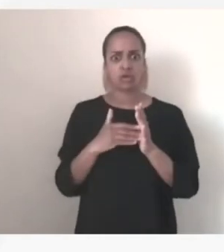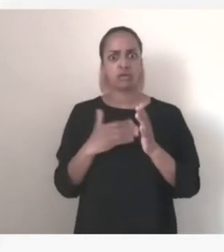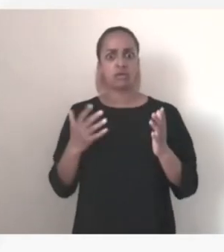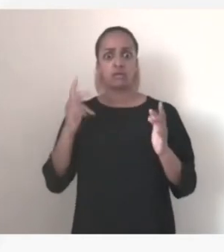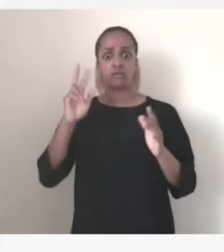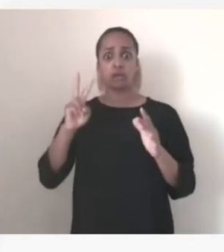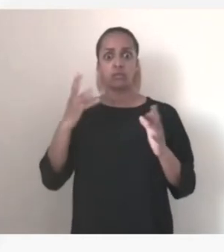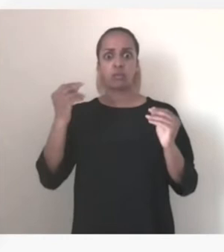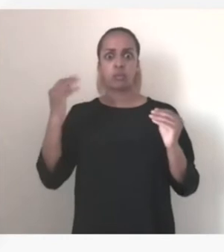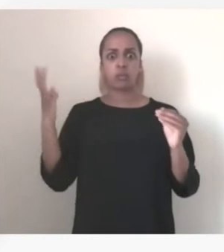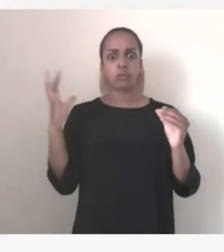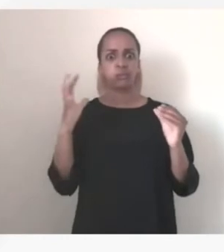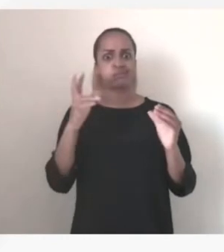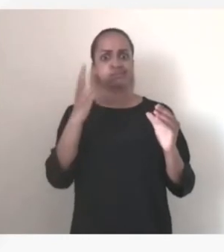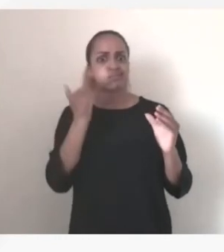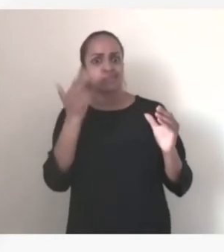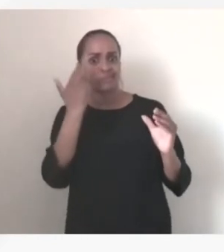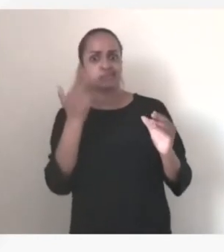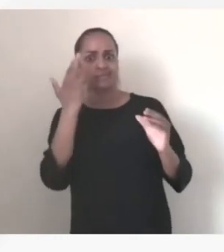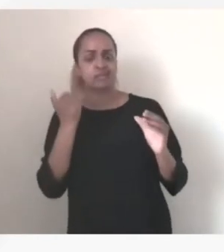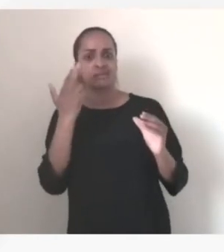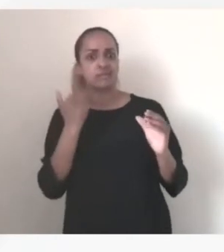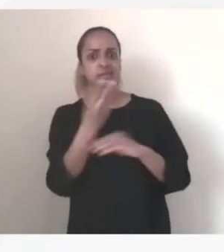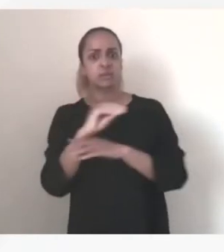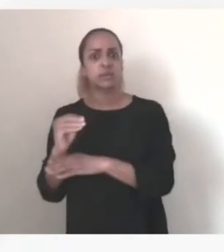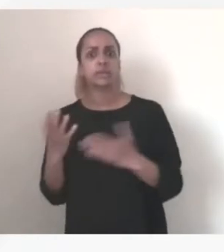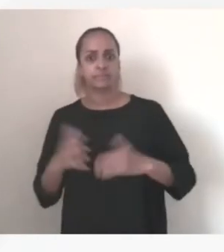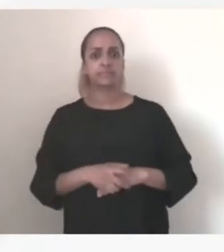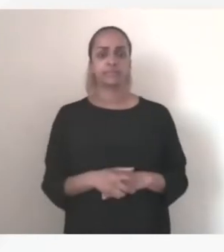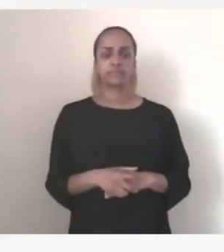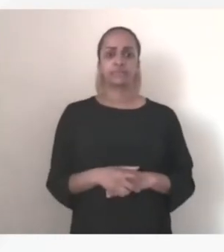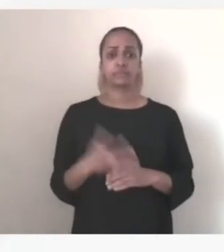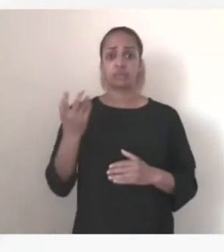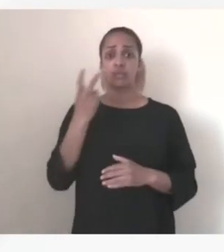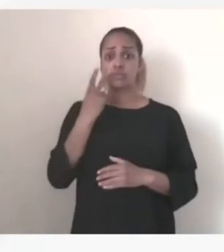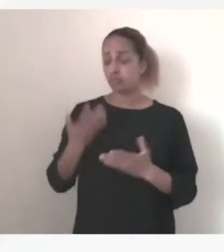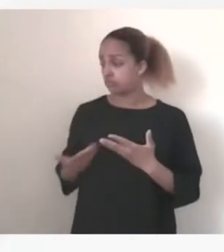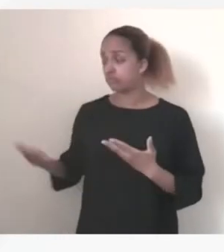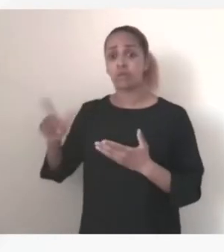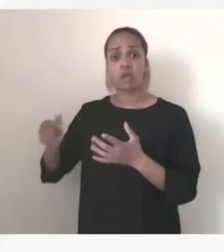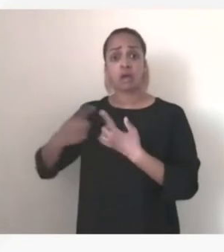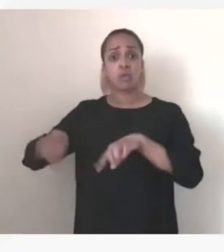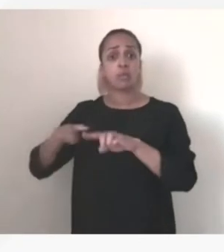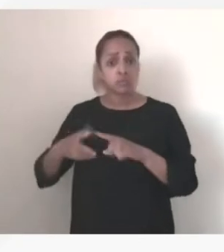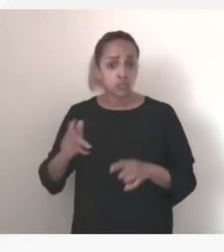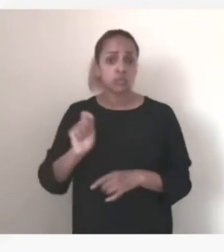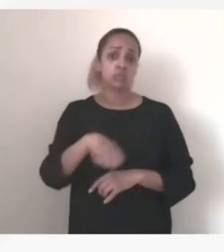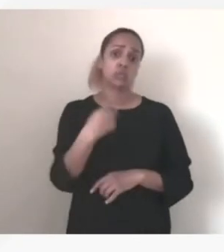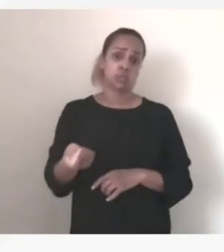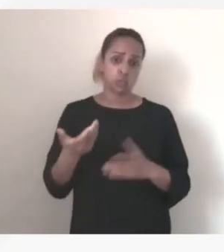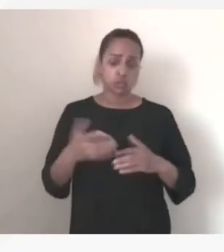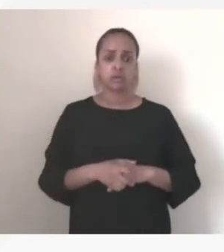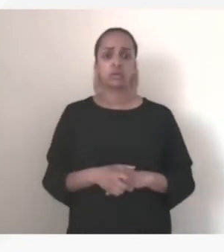évidemment, il y beaucoup d'activités aujourd'hui, elles étaient représentées du reste ici, la commission bien entendu, l'UNISA, vous pouvez rappeler,